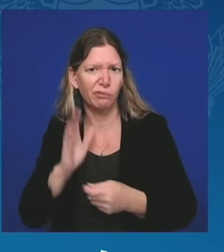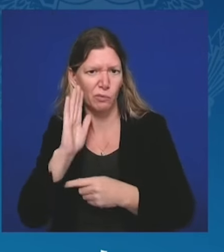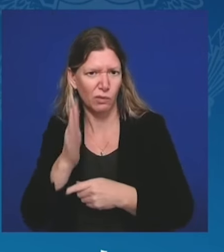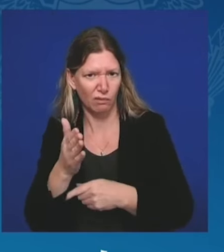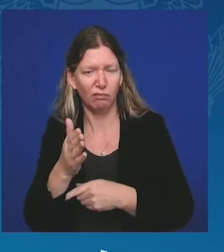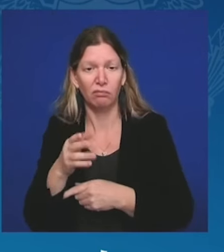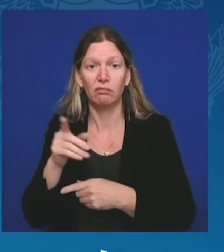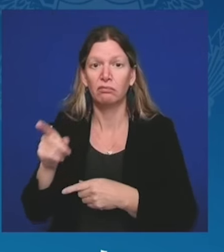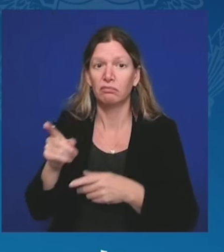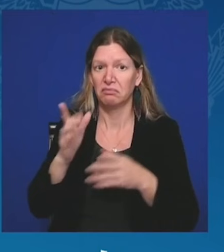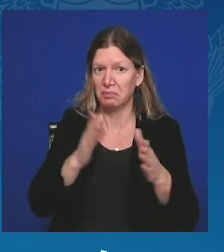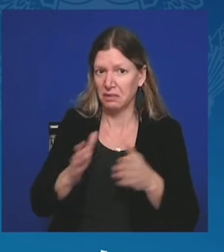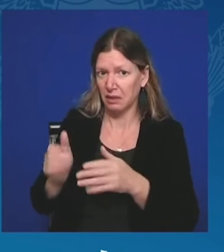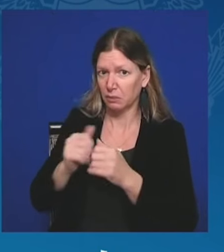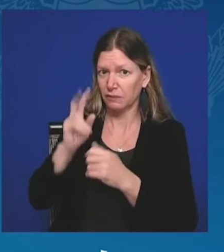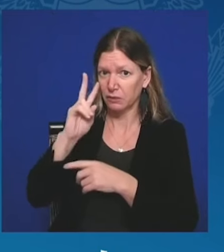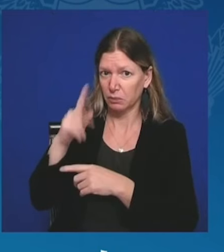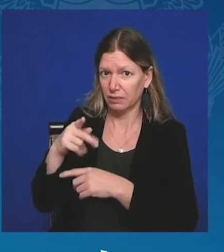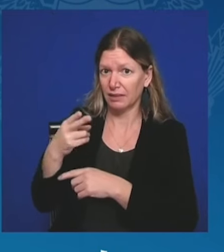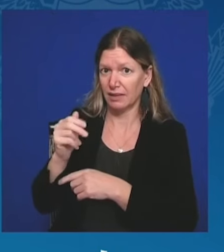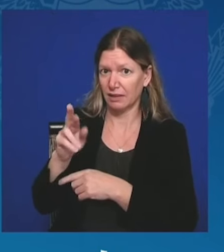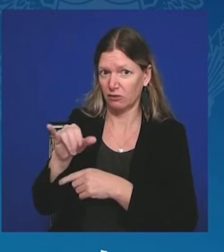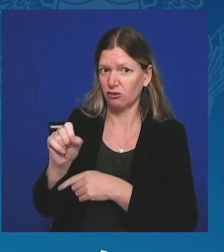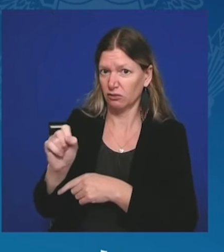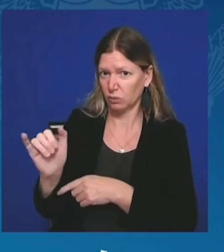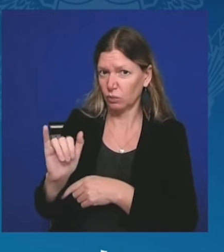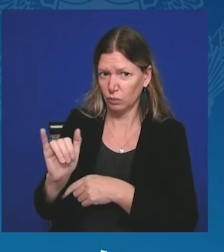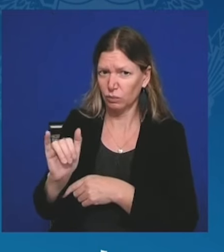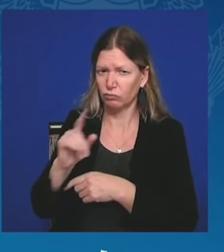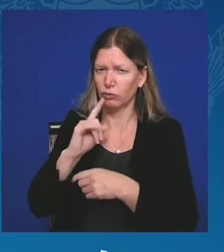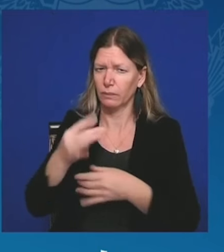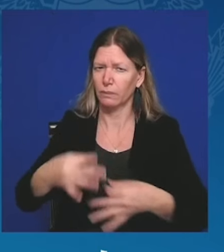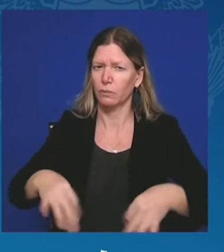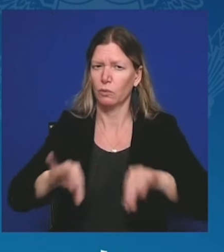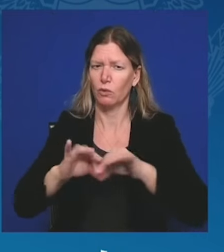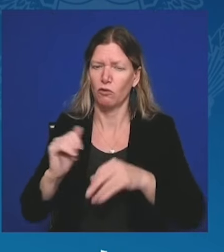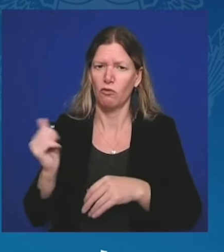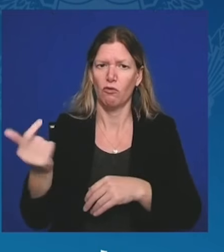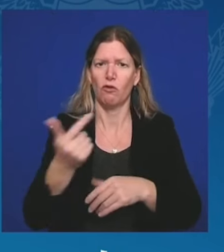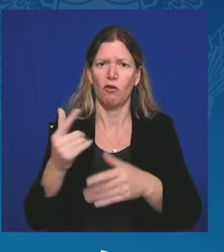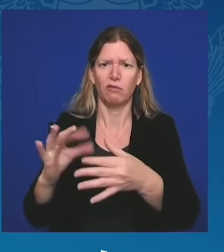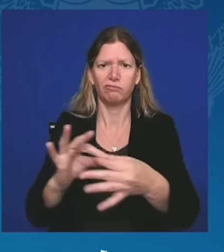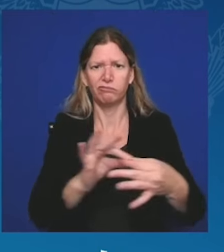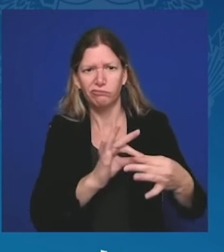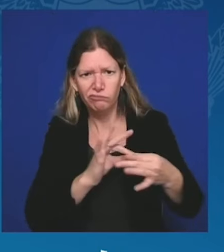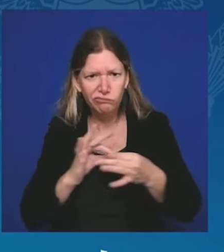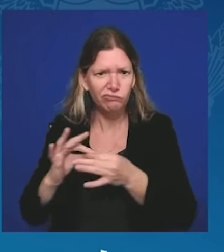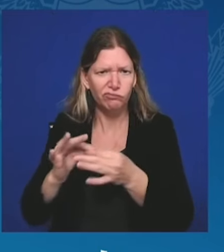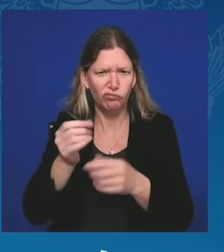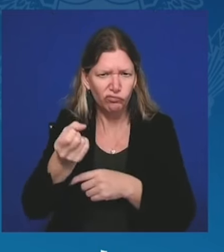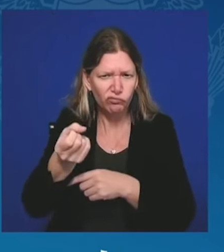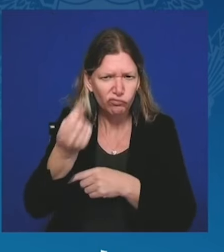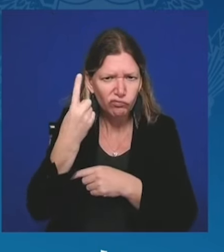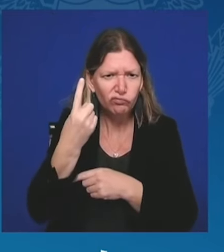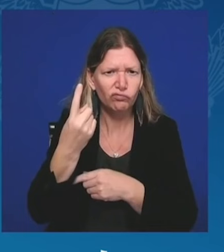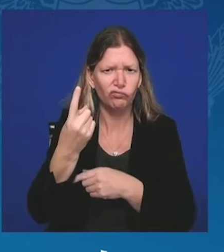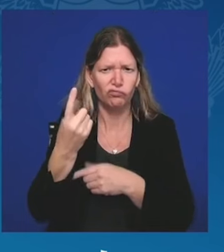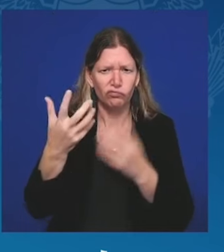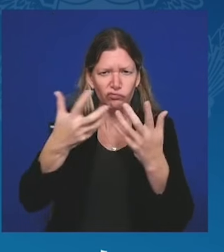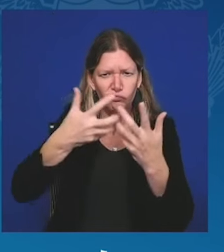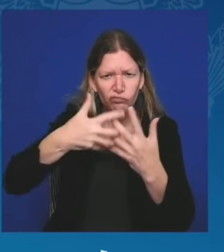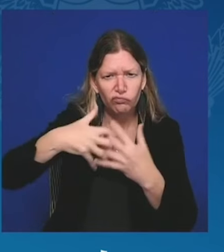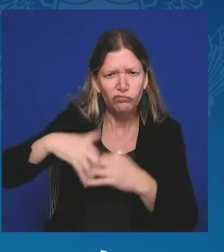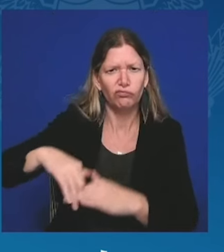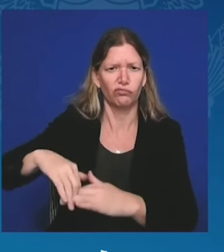współpracowali w pełnej koordynacji ze Stanami Zjednoczonymi. Dziś rano rozmawiałem również z kongresmenami